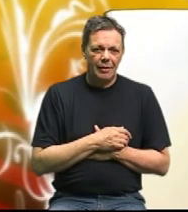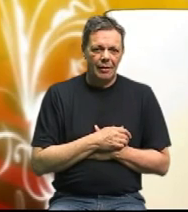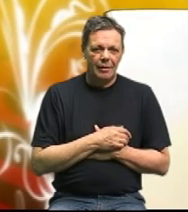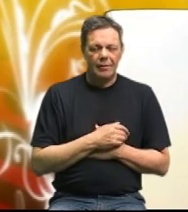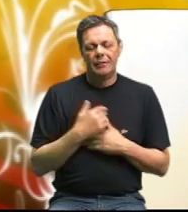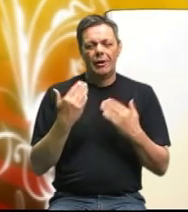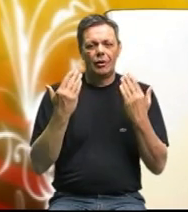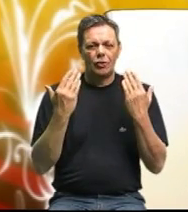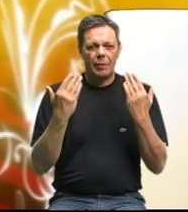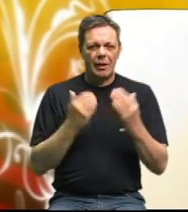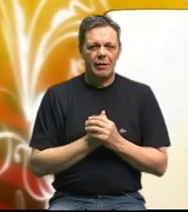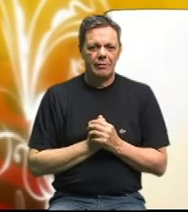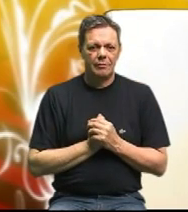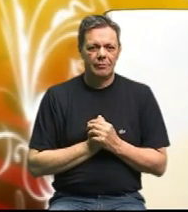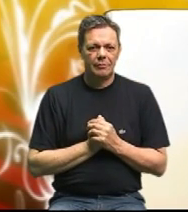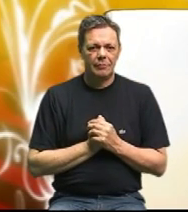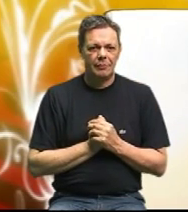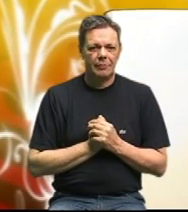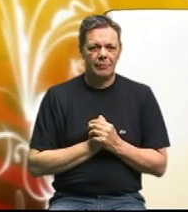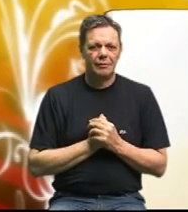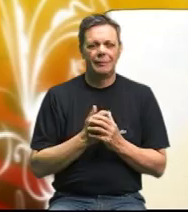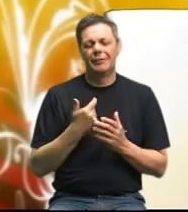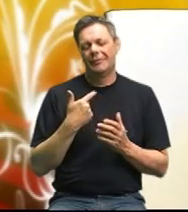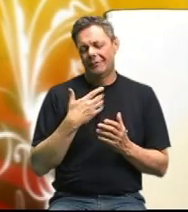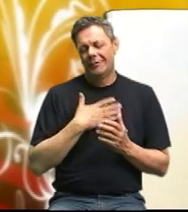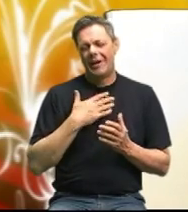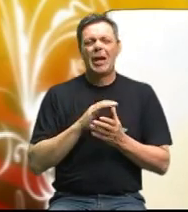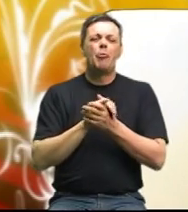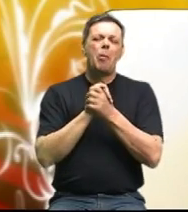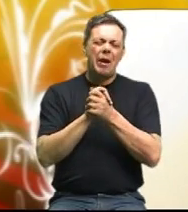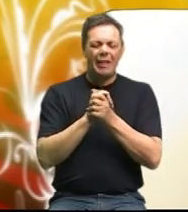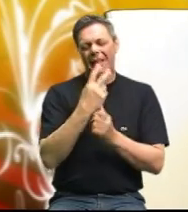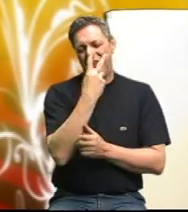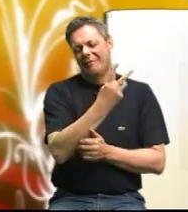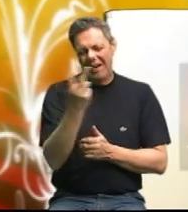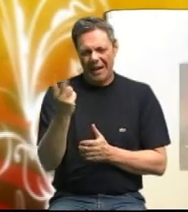Dobar dan, prijatelji ili gledatelji.